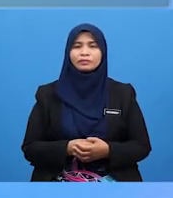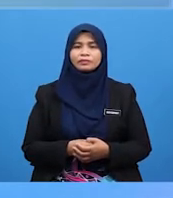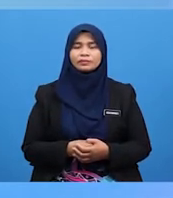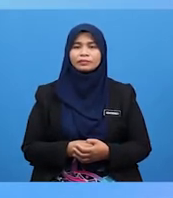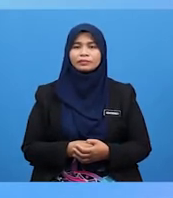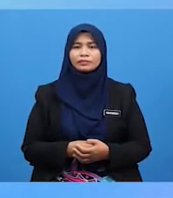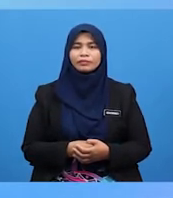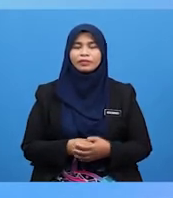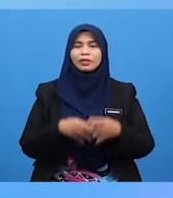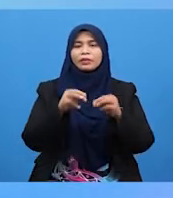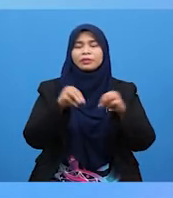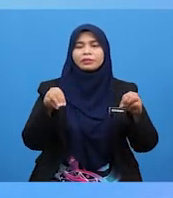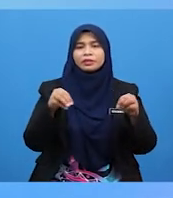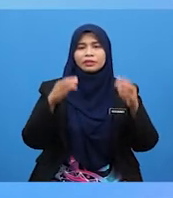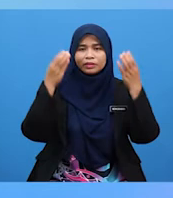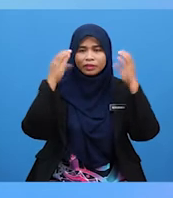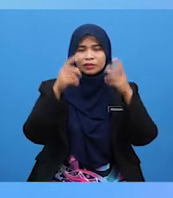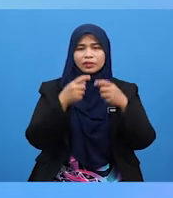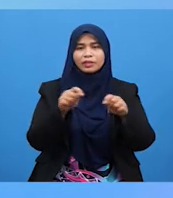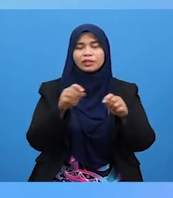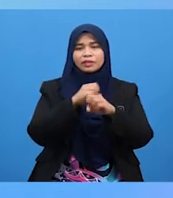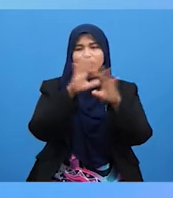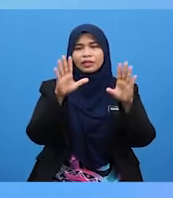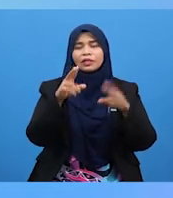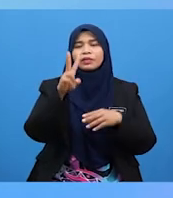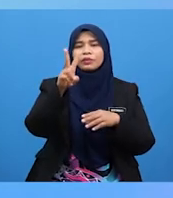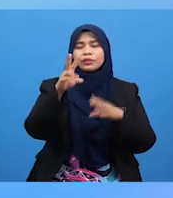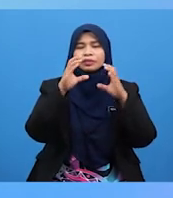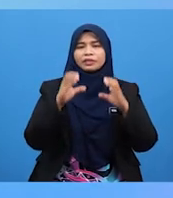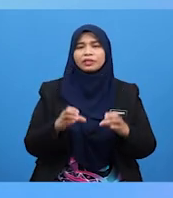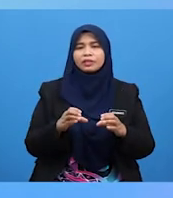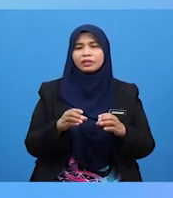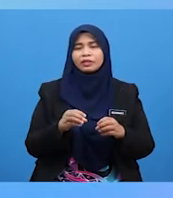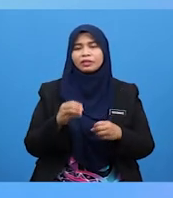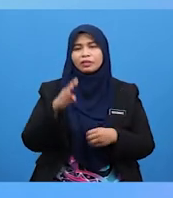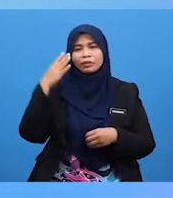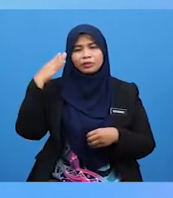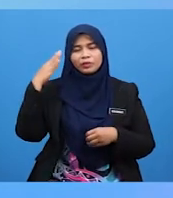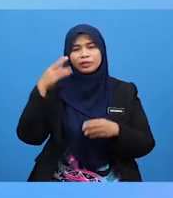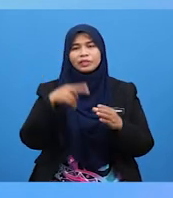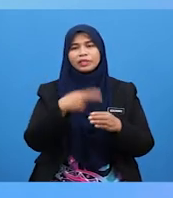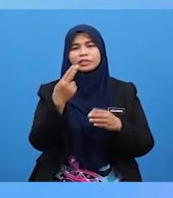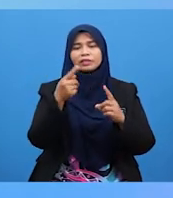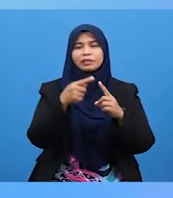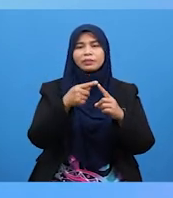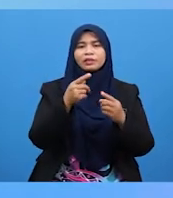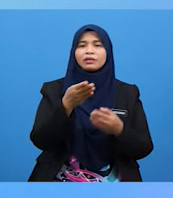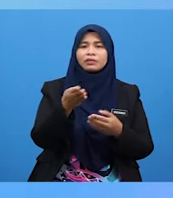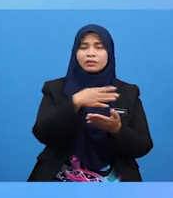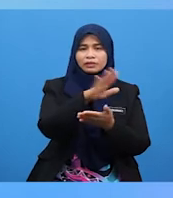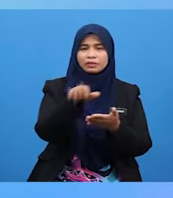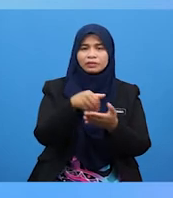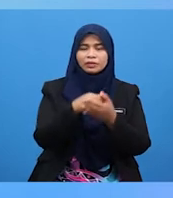Murid-murid Cikgu telah Menerangkan Dua cara Bunyi Dihasilkan Kepada Kamu semua